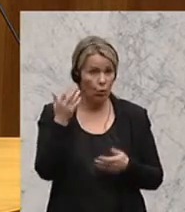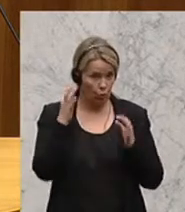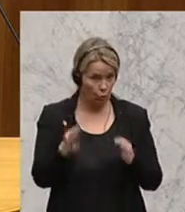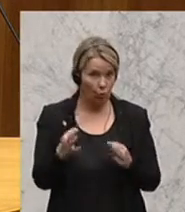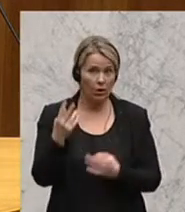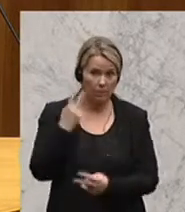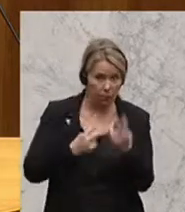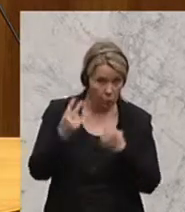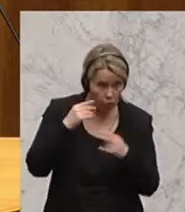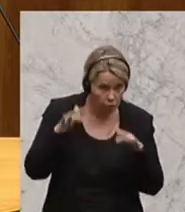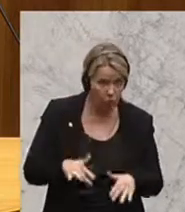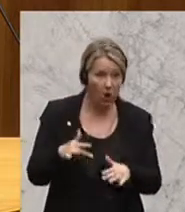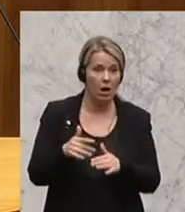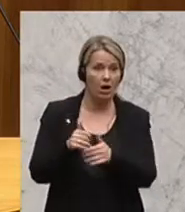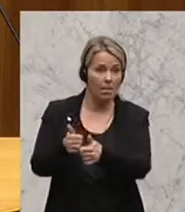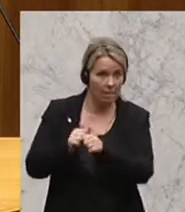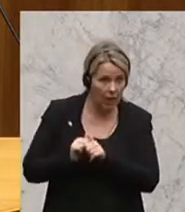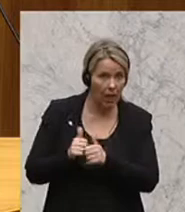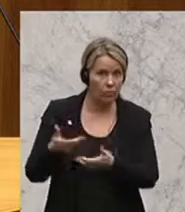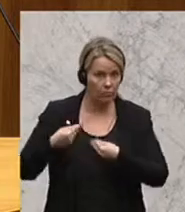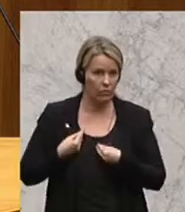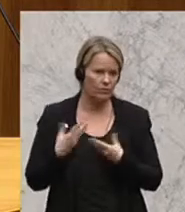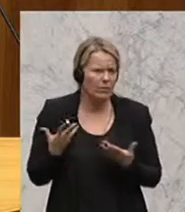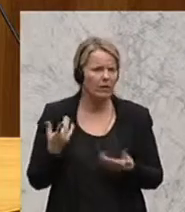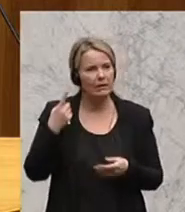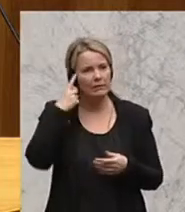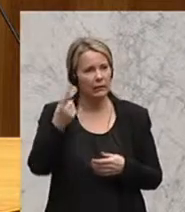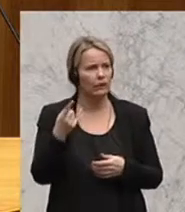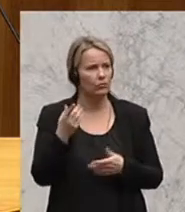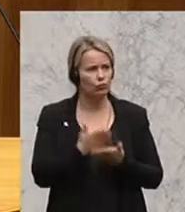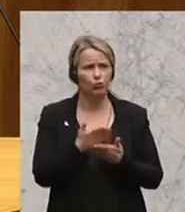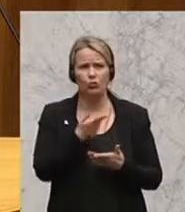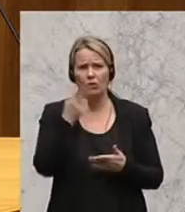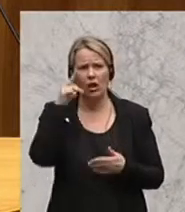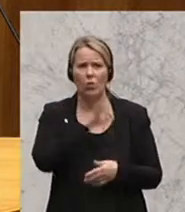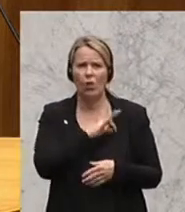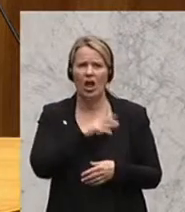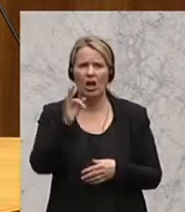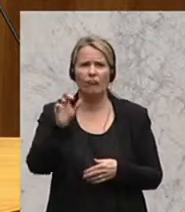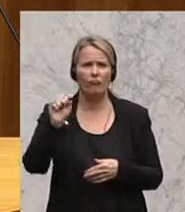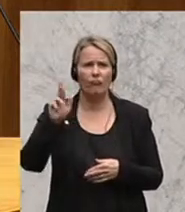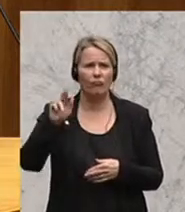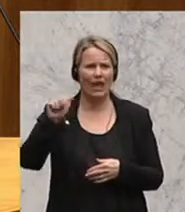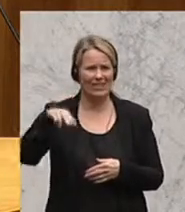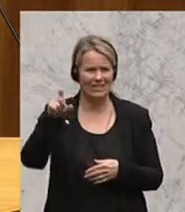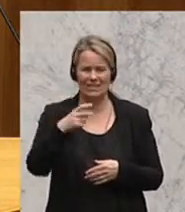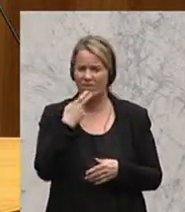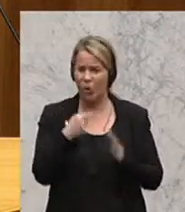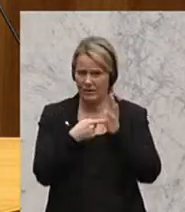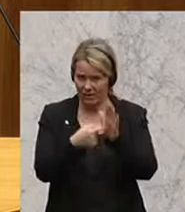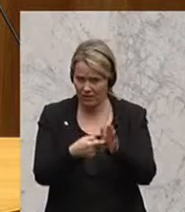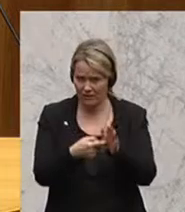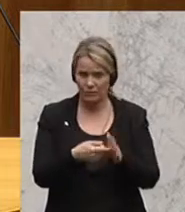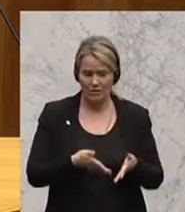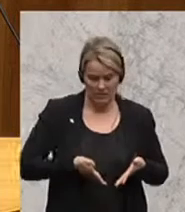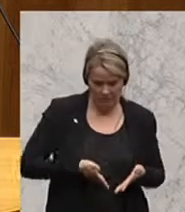Betreuung haben, wenn die begleitet werden. Aber ich denke, und das, glaube ich, wollte auch der Kollege Markus Franz ganz deutlich zum Ausdruck bringen, von